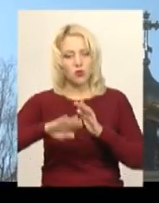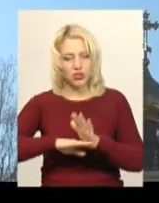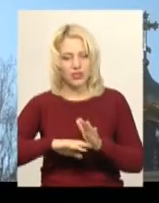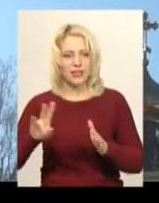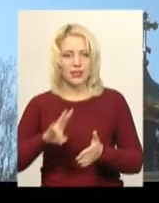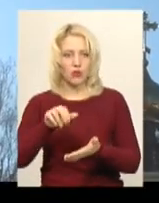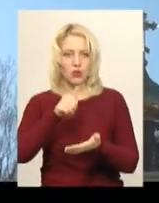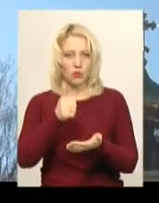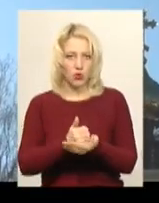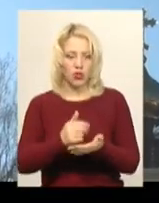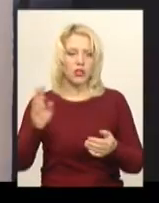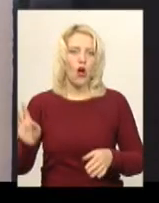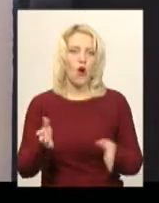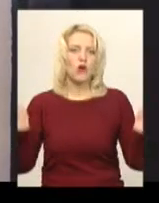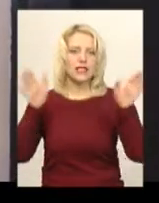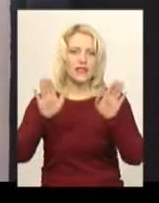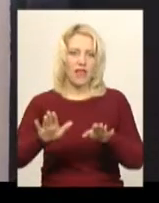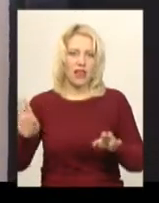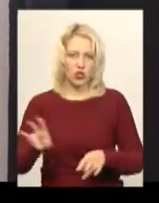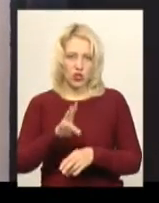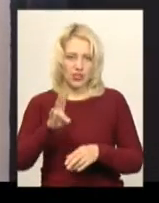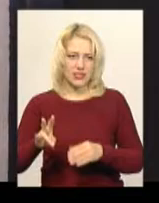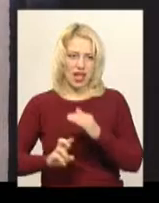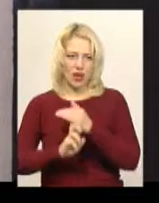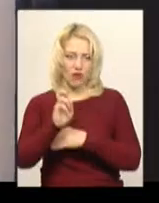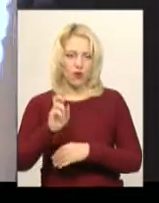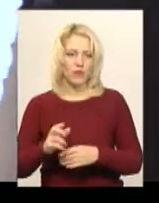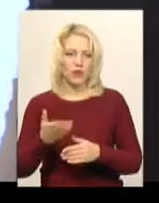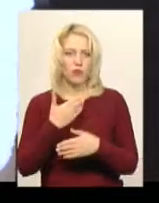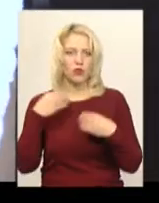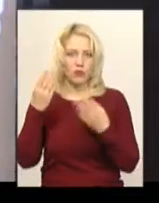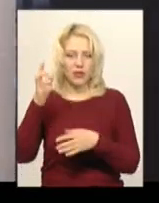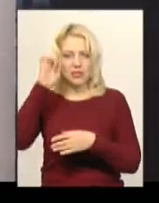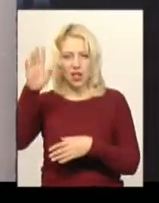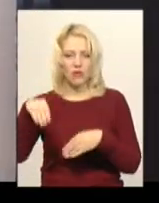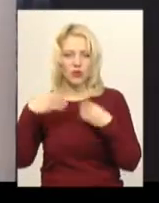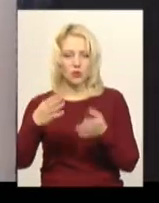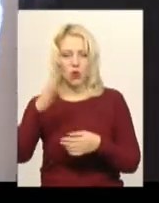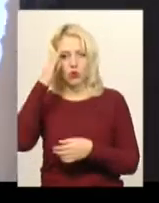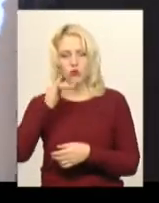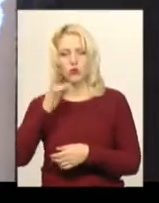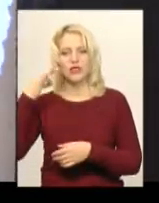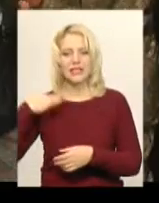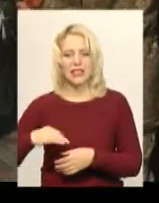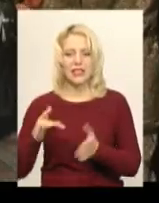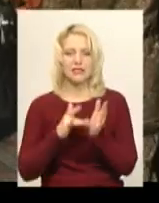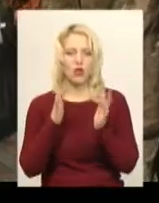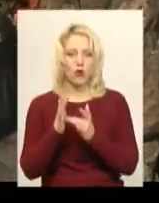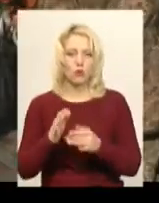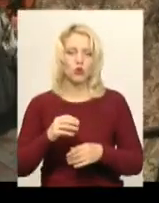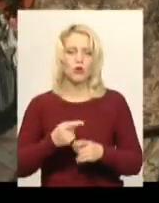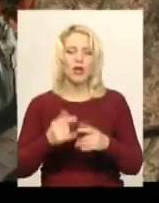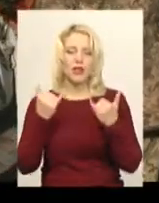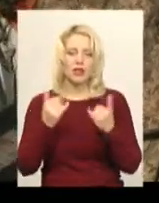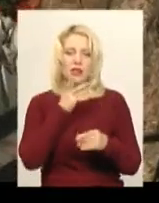освячує новозбудовану церкву. І тобі славу воссилаємо, Отцю і Сина, і Святому Духові, нині